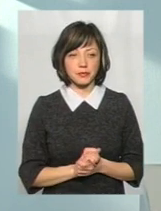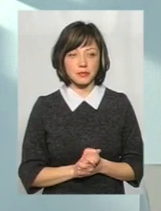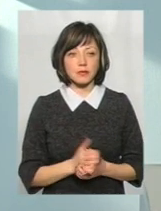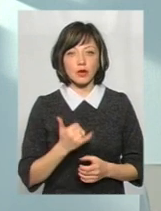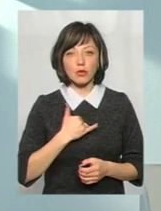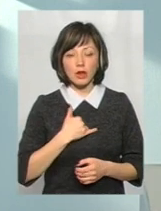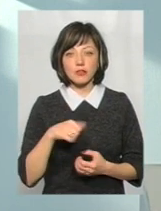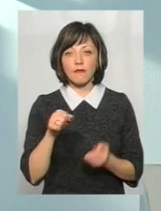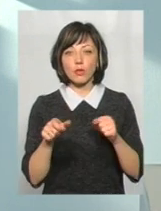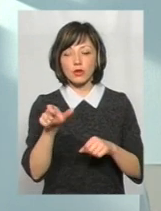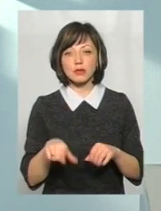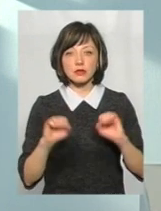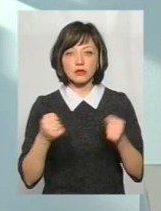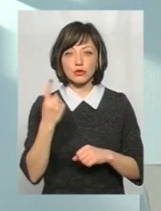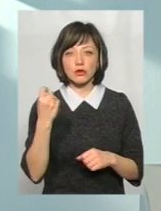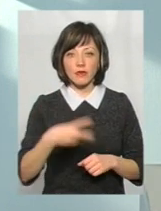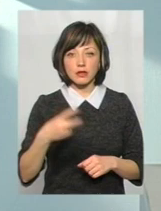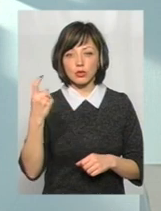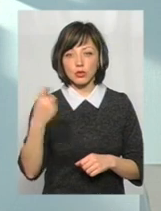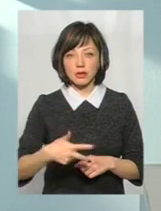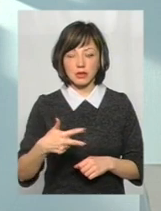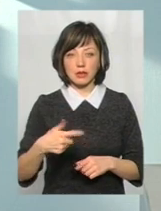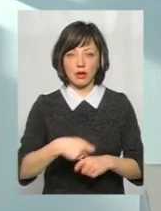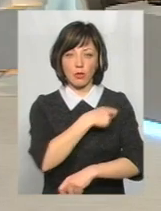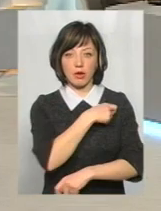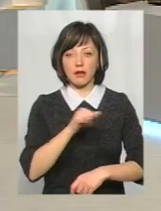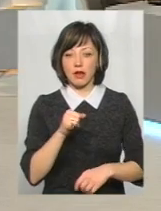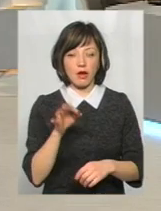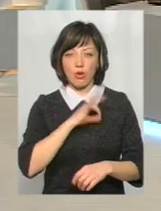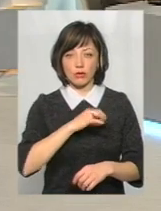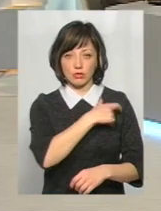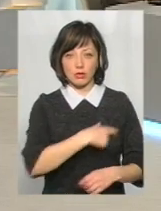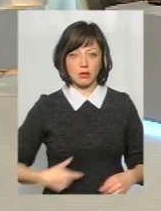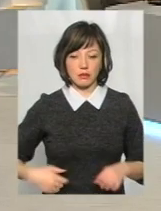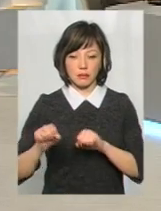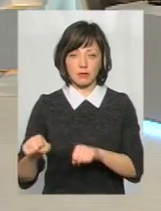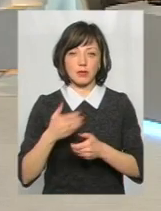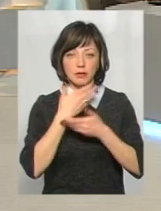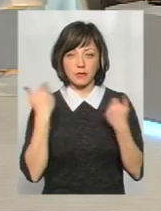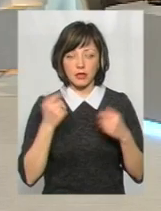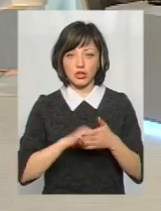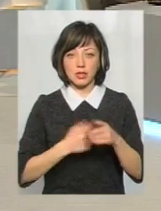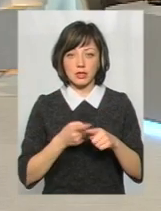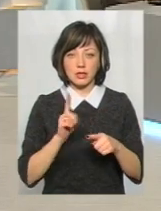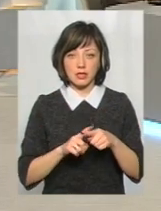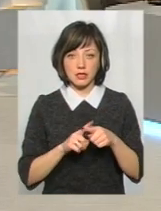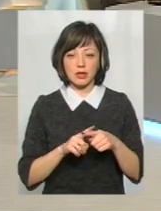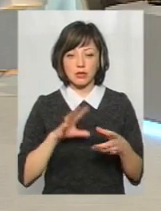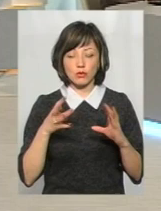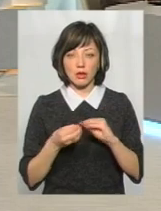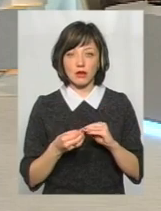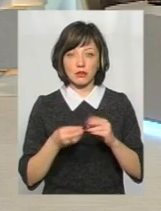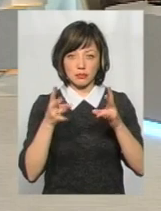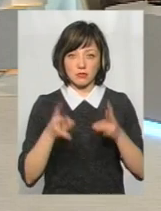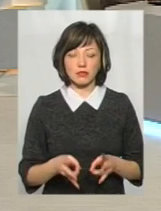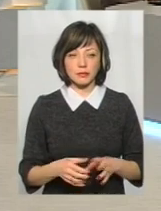А в нас водії йдуть на 120-130 і не користуються пасками пасивної безпеки, через це в нас є досить важкі наслідки під час